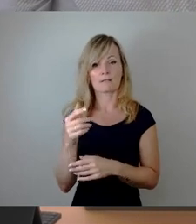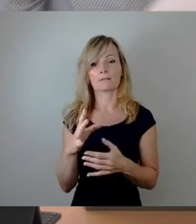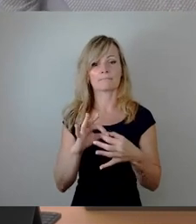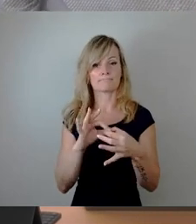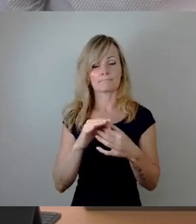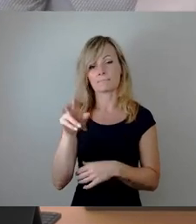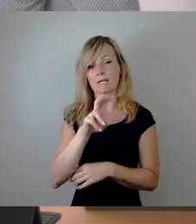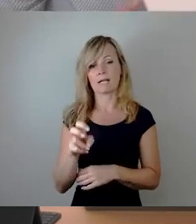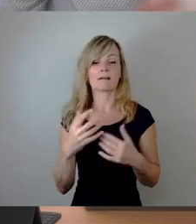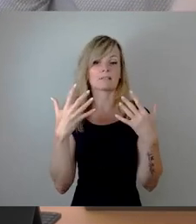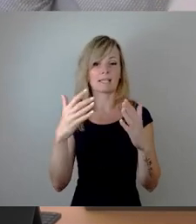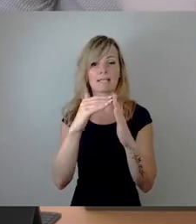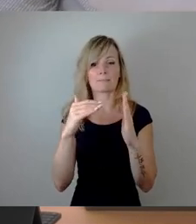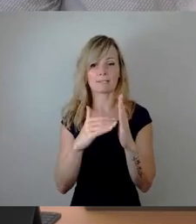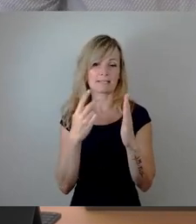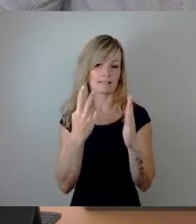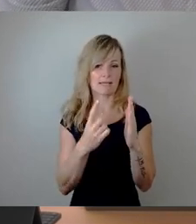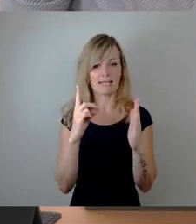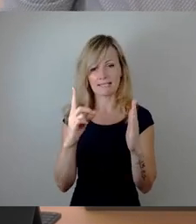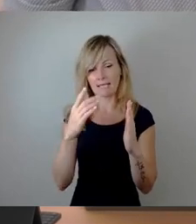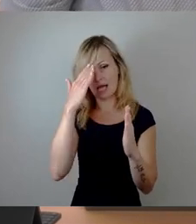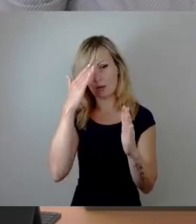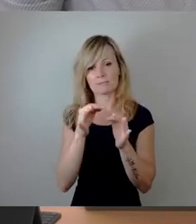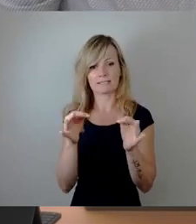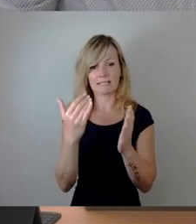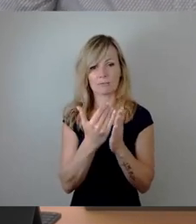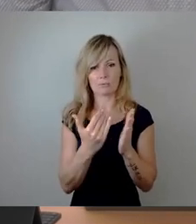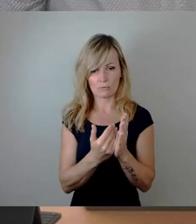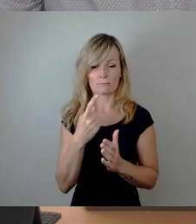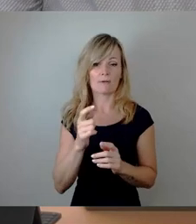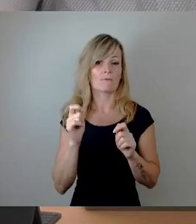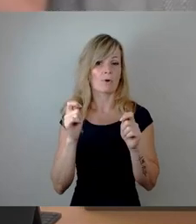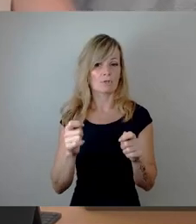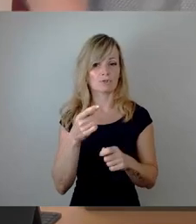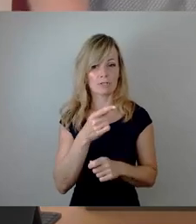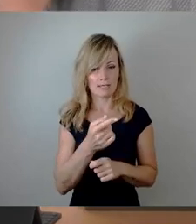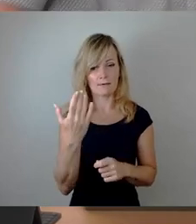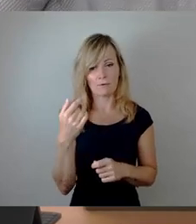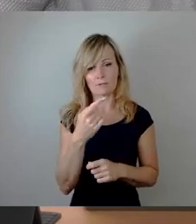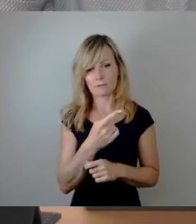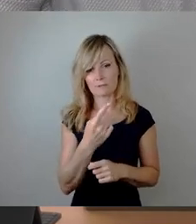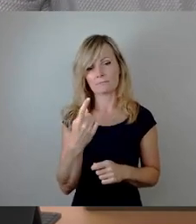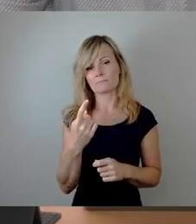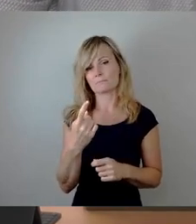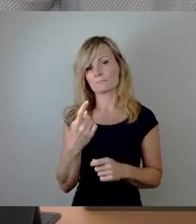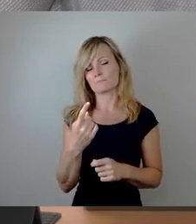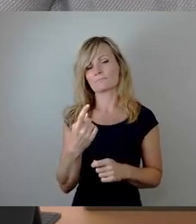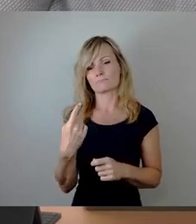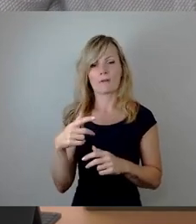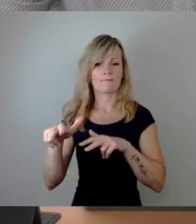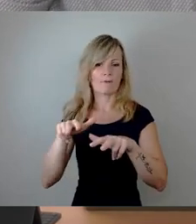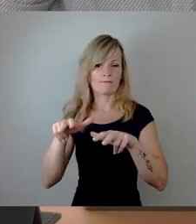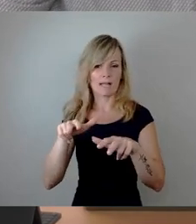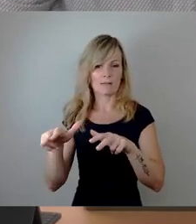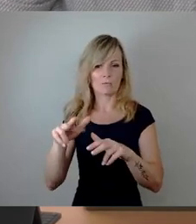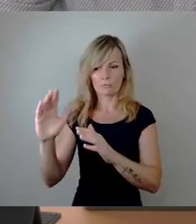Absatz 2d der Hauptsatzung. Hier liegt ein Vorschlag von mir und der Verwaltung vor. Dazu